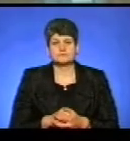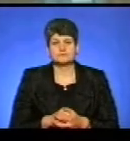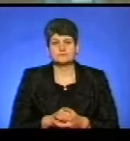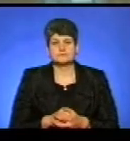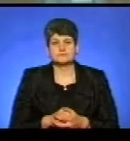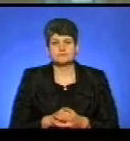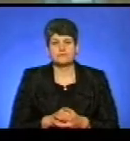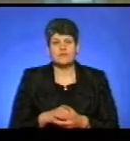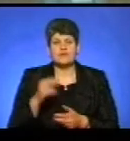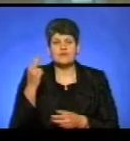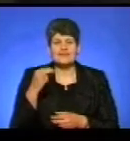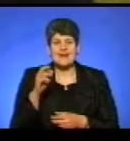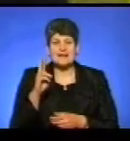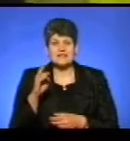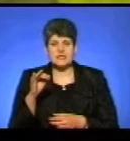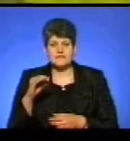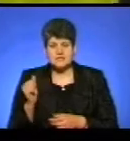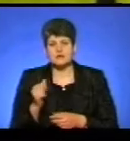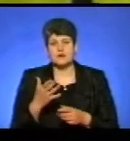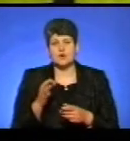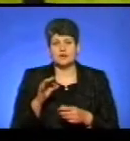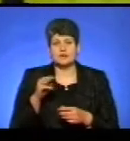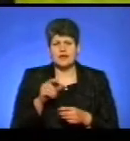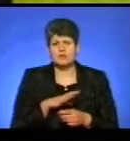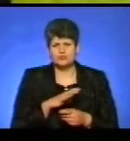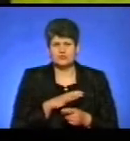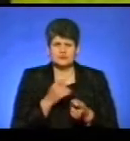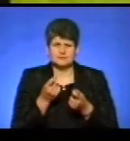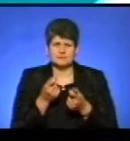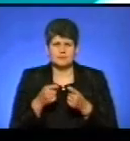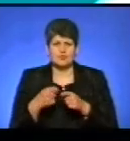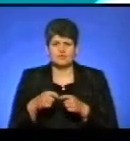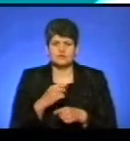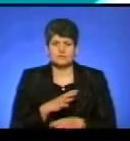У Дядьковицькій ОТГ були зафіксовані інші незначні порушення.